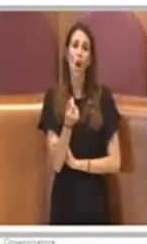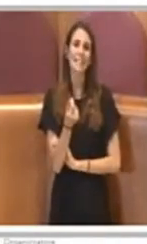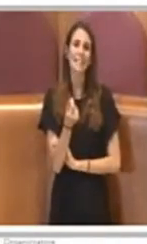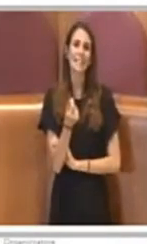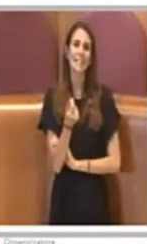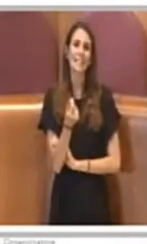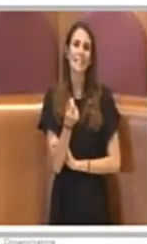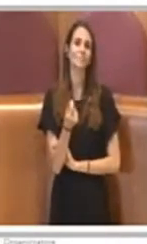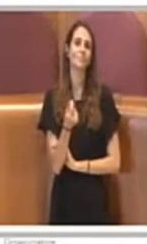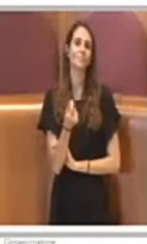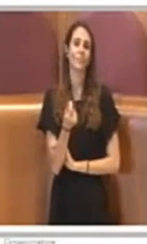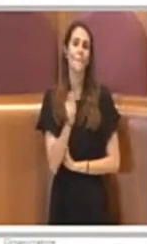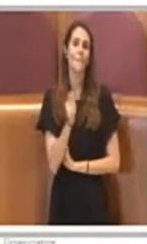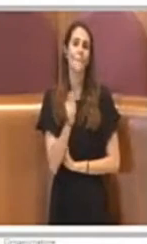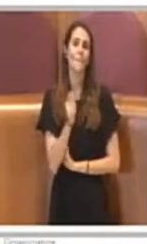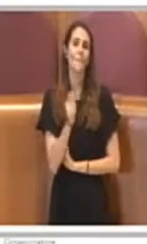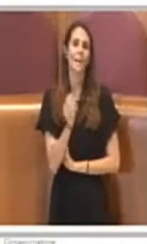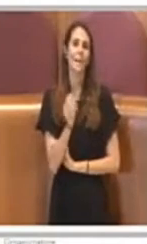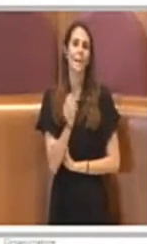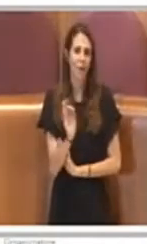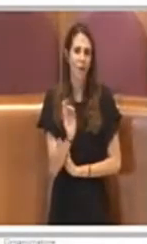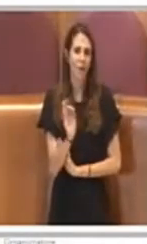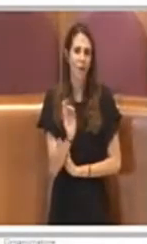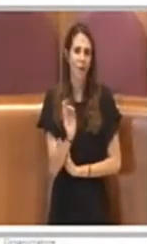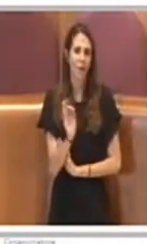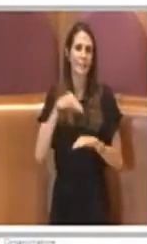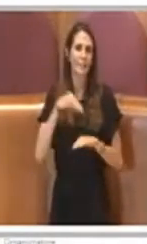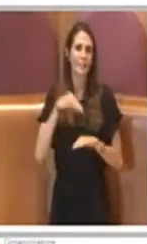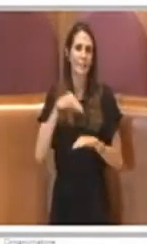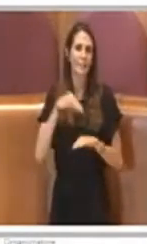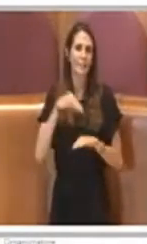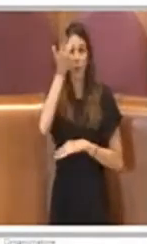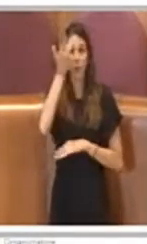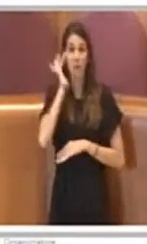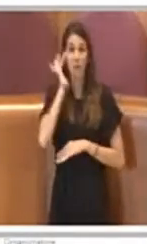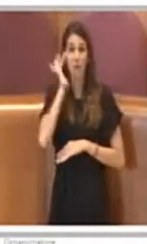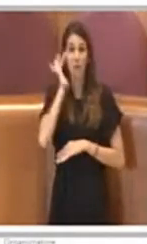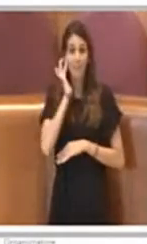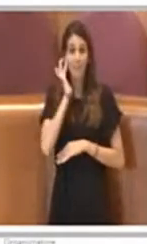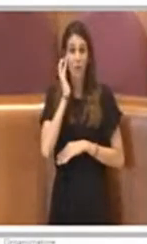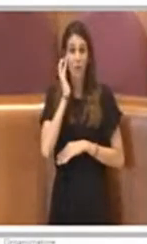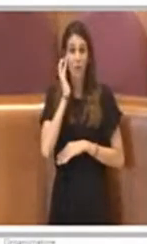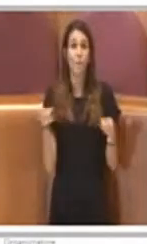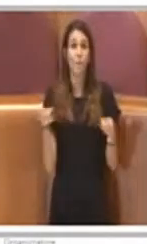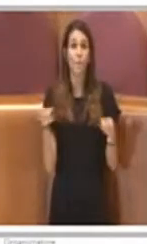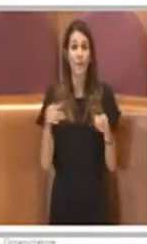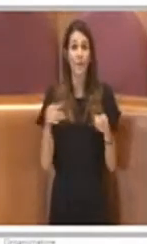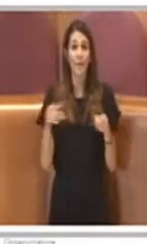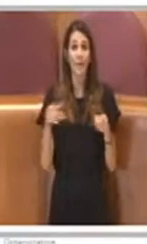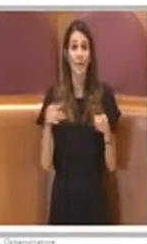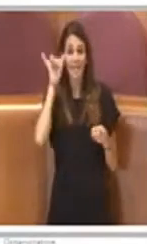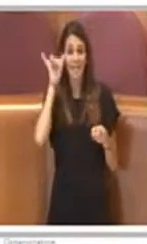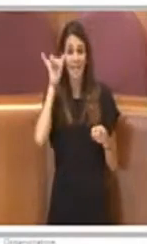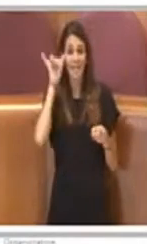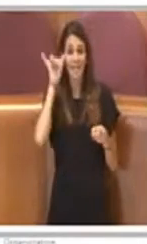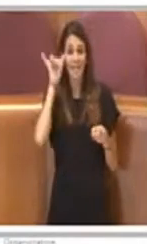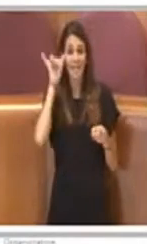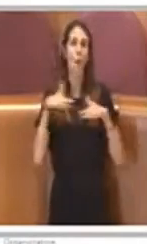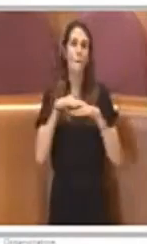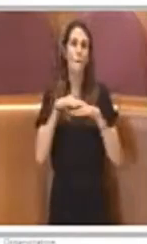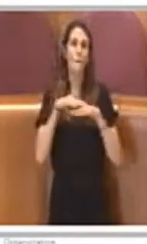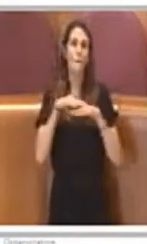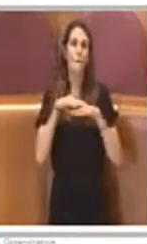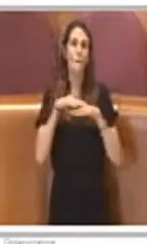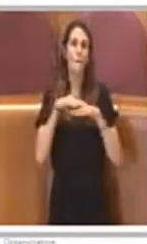certa urgenza, come potrà ben capire, visto che la stagione balnearia in corso e c'è stato un ritardo dovuto al Covid che l'ha